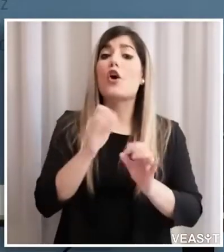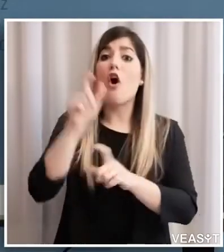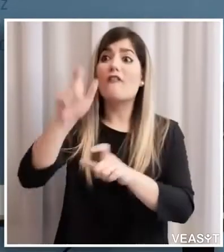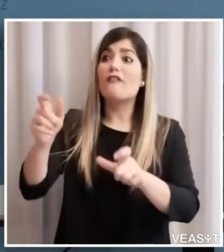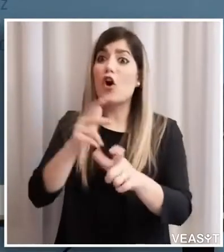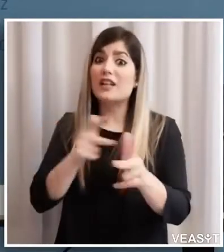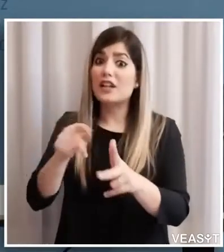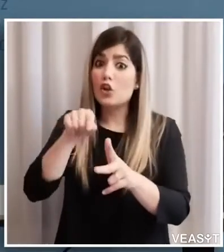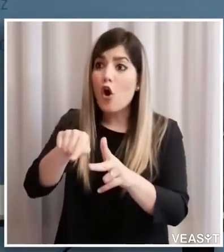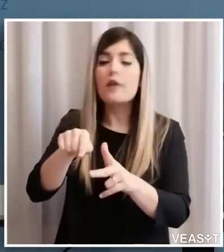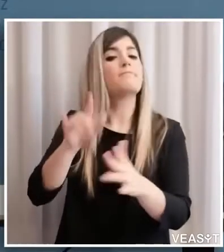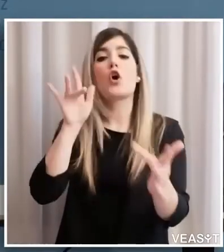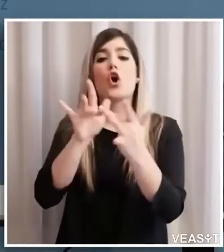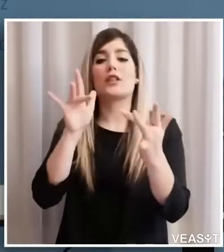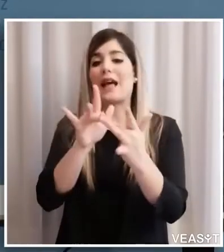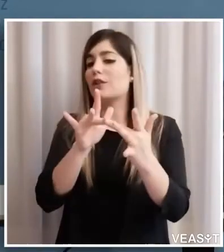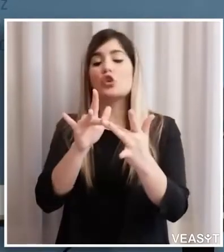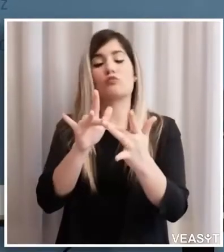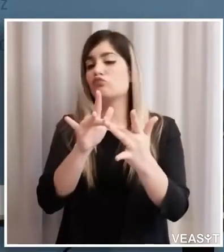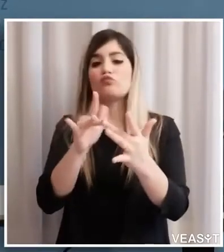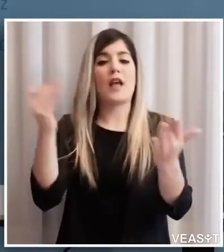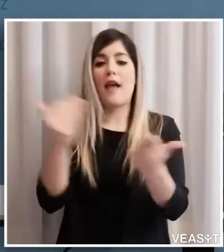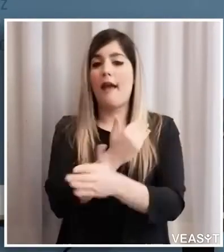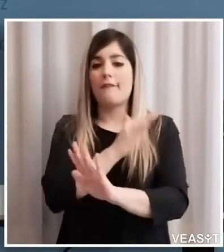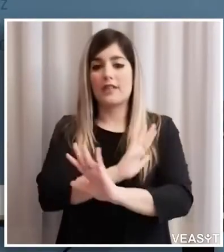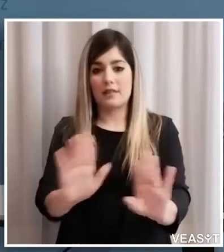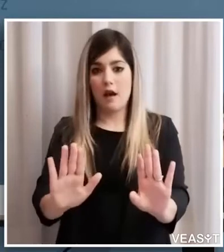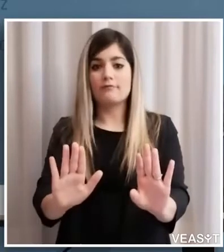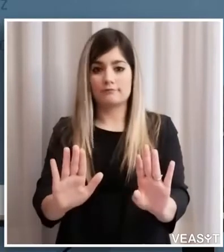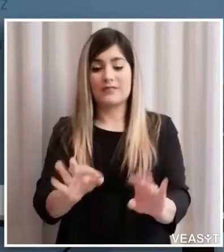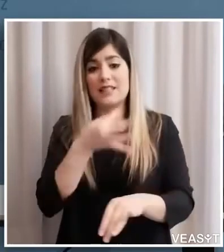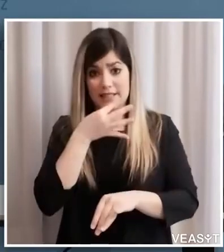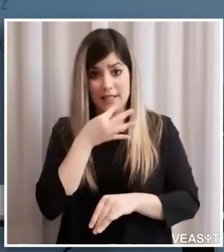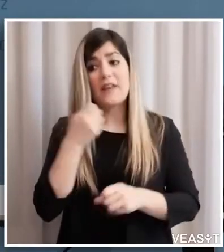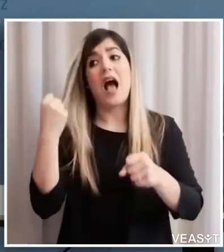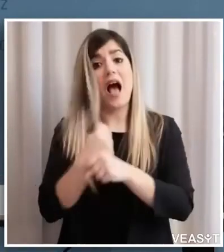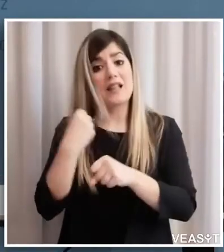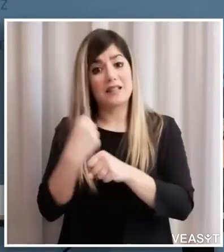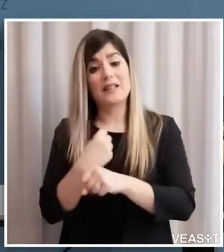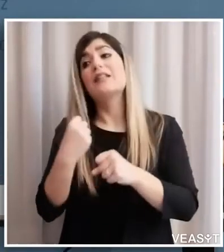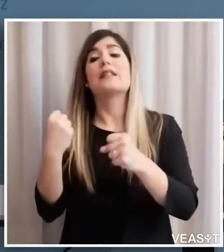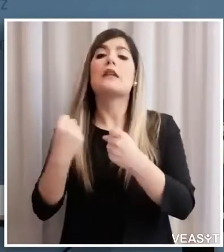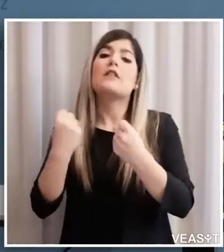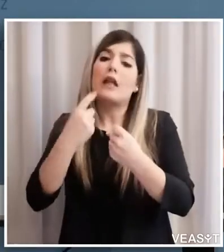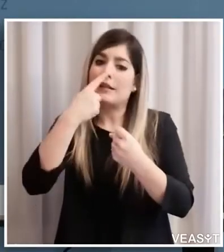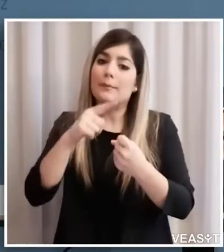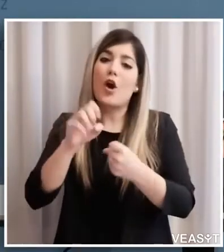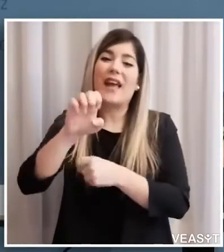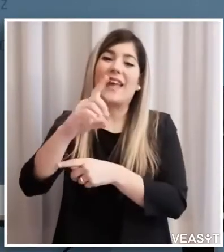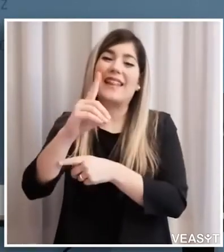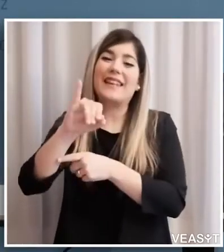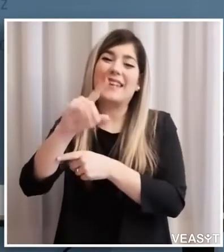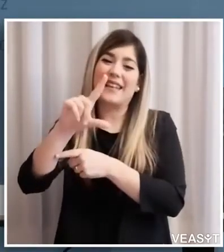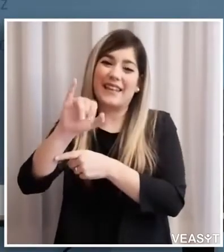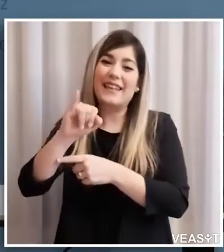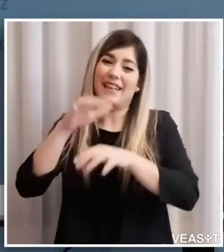'ambito rimane nonostante tutto piuttosto limitato cioè per attività ovviamente edili e non che però non